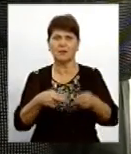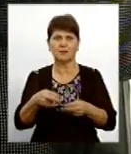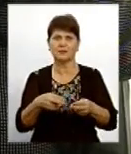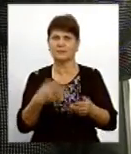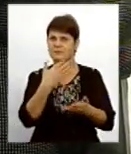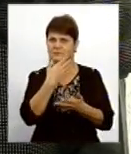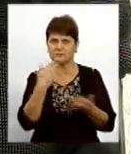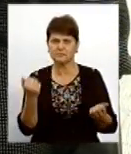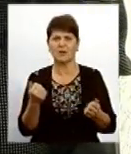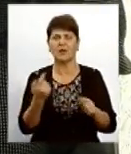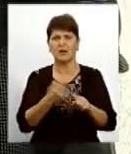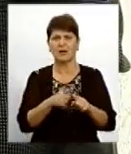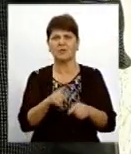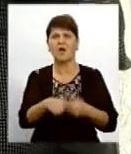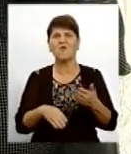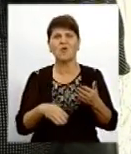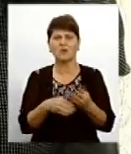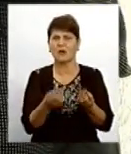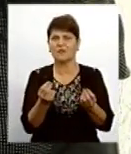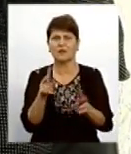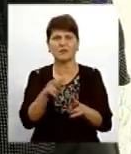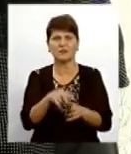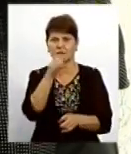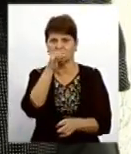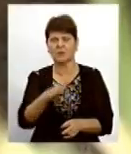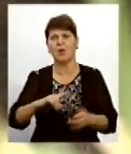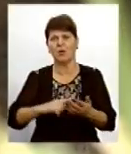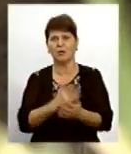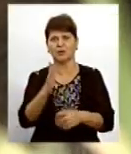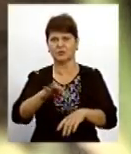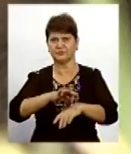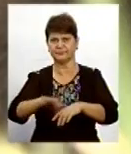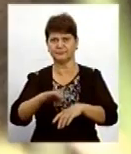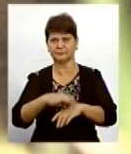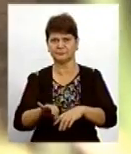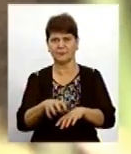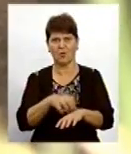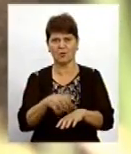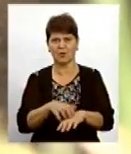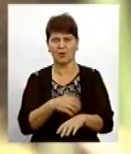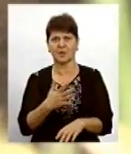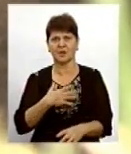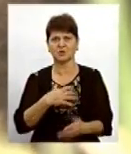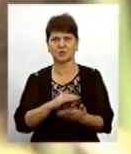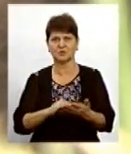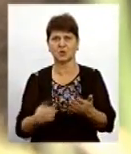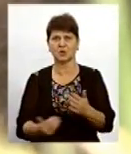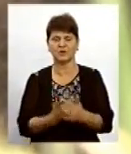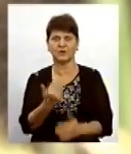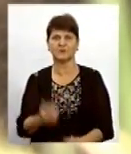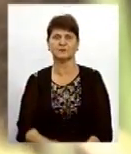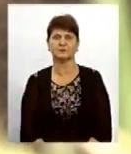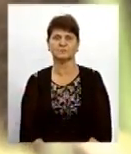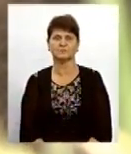можуть взяти на себе таке навантаження фінансове. І знову буде живодерня. Валерій Кузнецов, Володимир Черніков, Олександр Базюк. Новини.